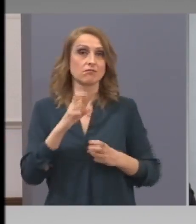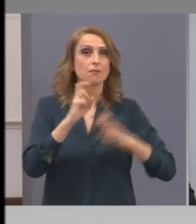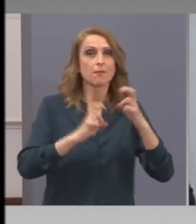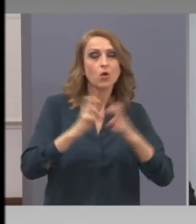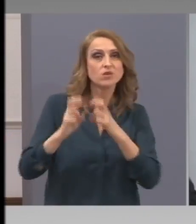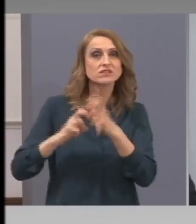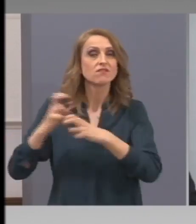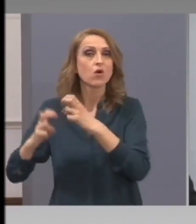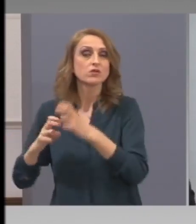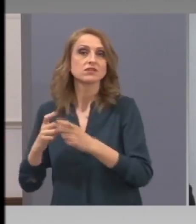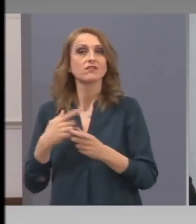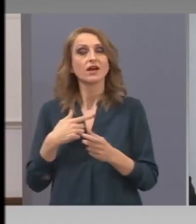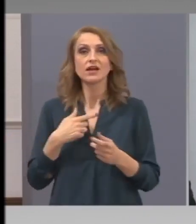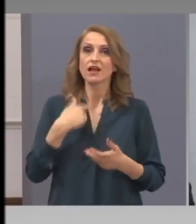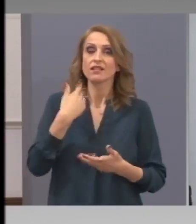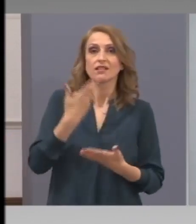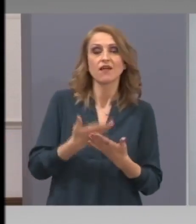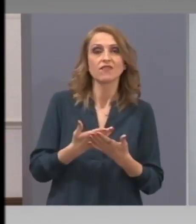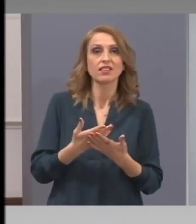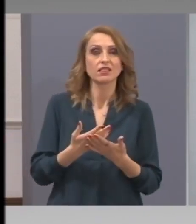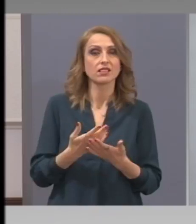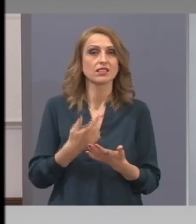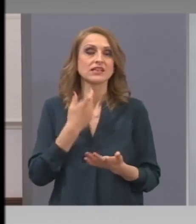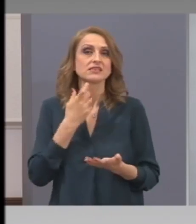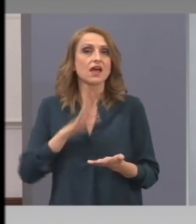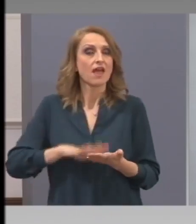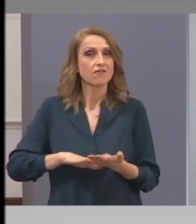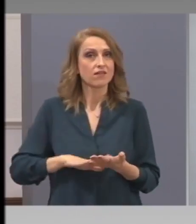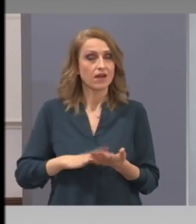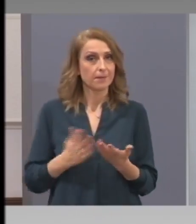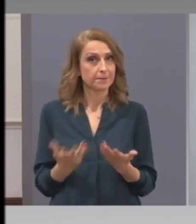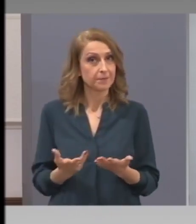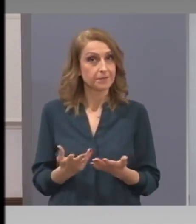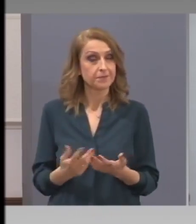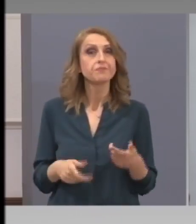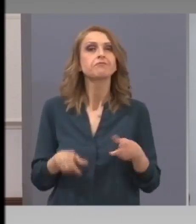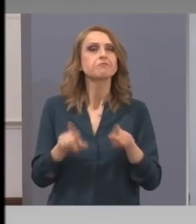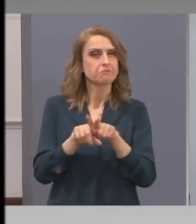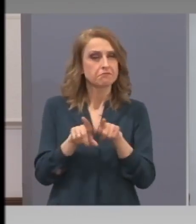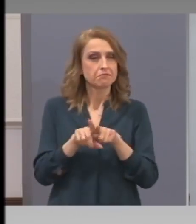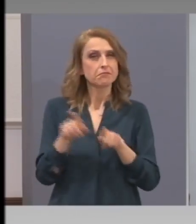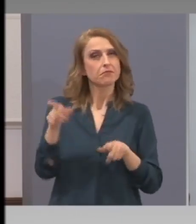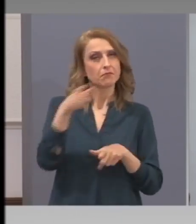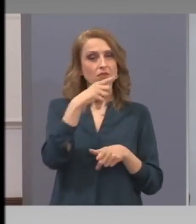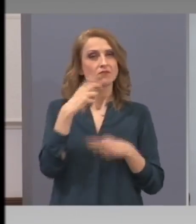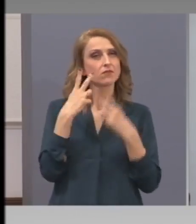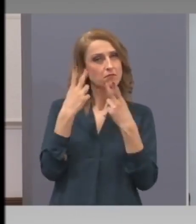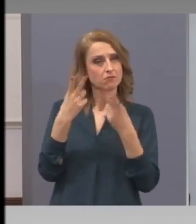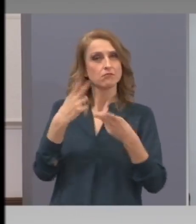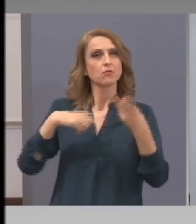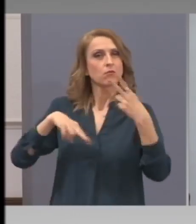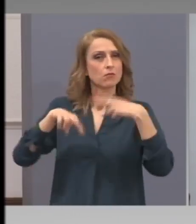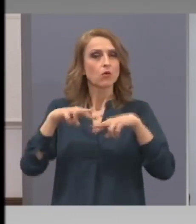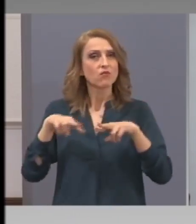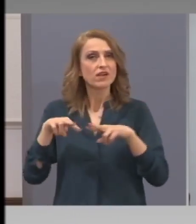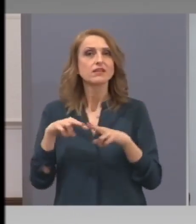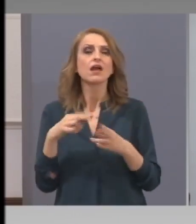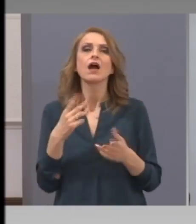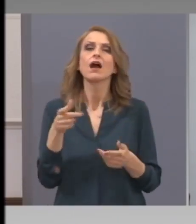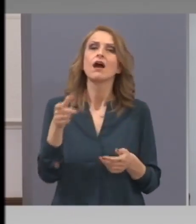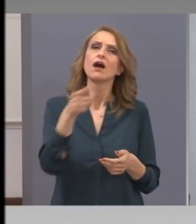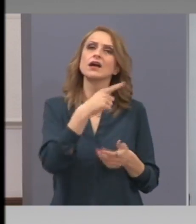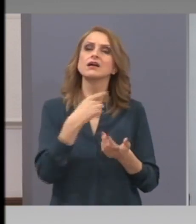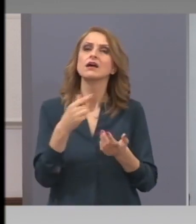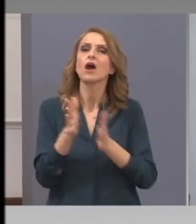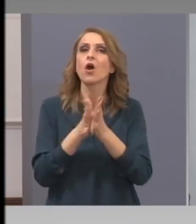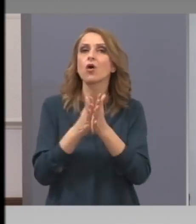нали, заявяват заявки. В същото време проверете по колко са спестяванията на граждани